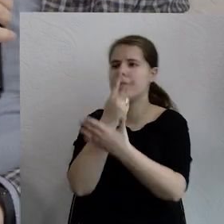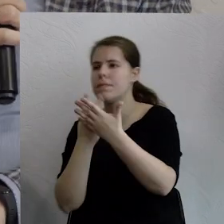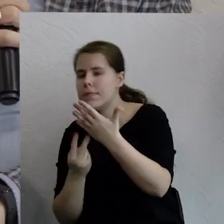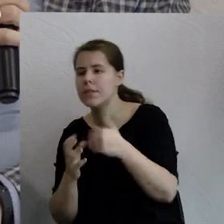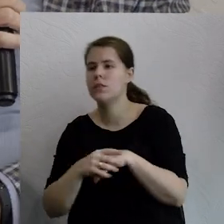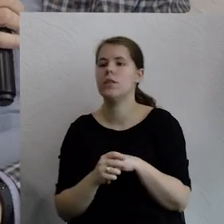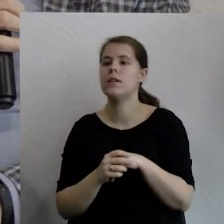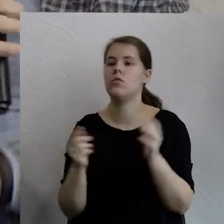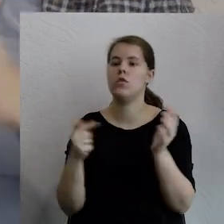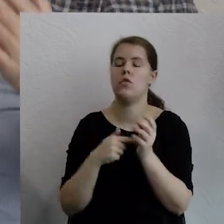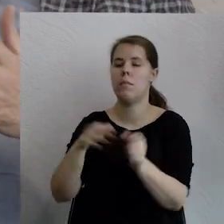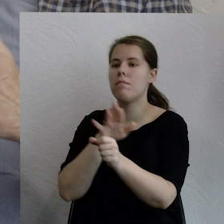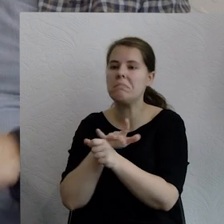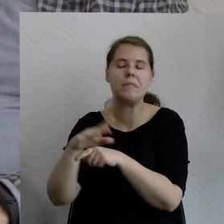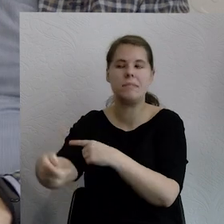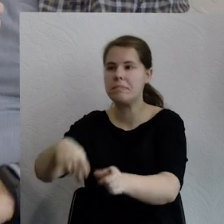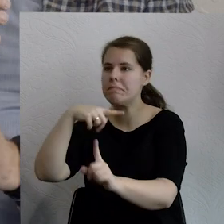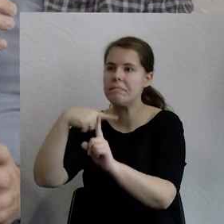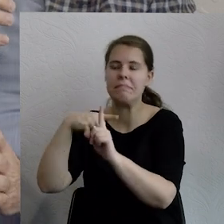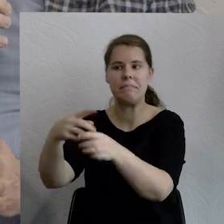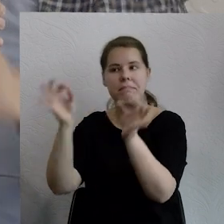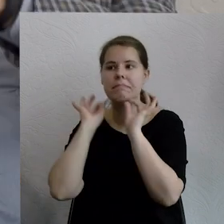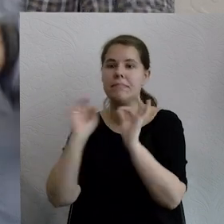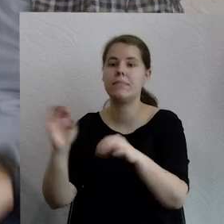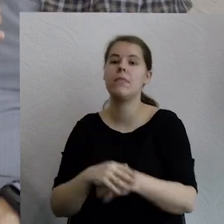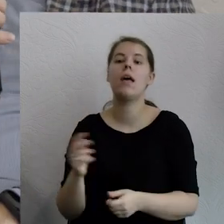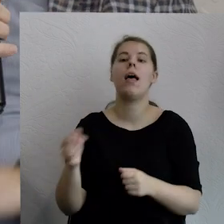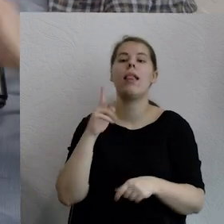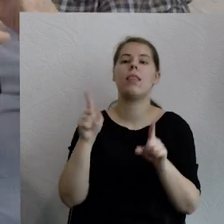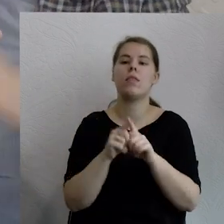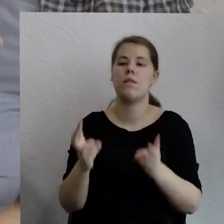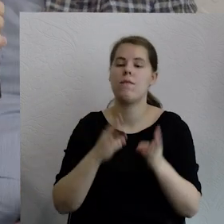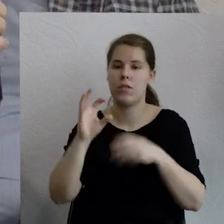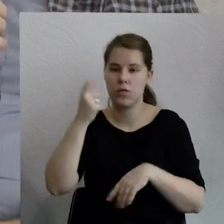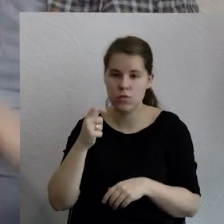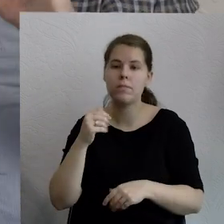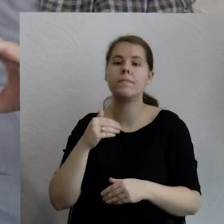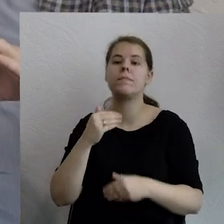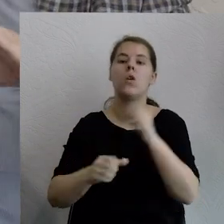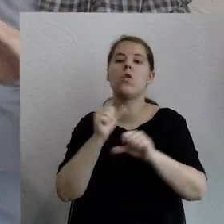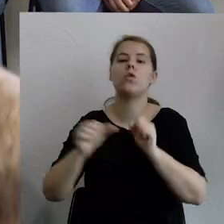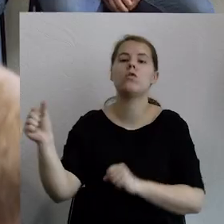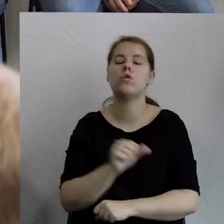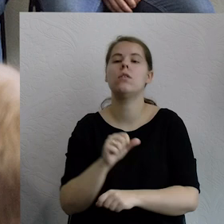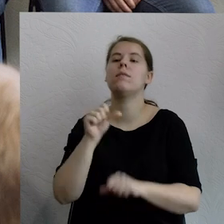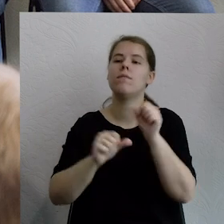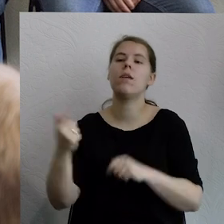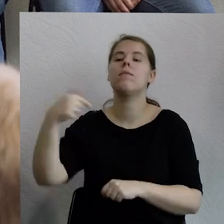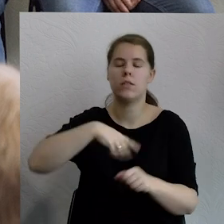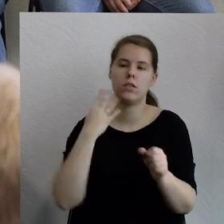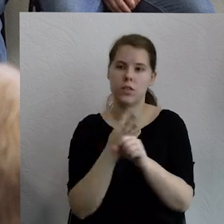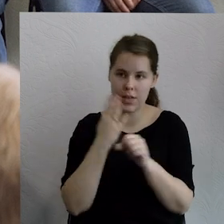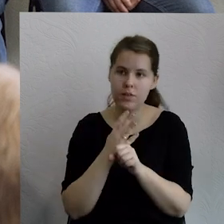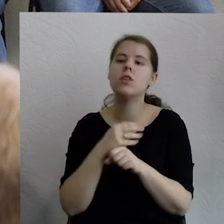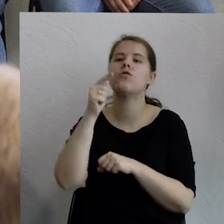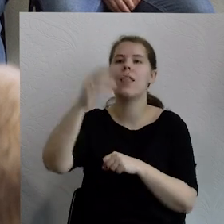wszystkie rzeczy. związku z czym to jest potężny zasób. Drugi, jeżeli mówimy o 1940 roku, to do 1940 roku podwoi się ilość wiedzy naukowej, którą